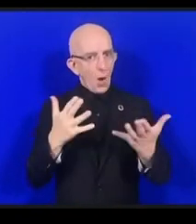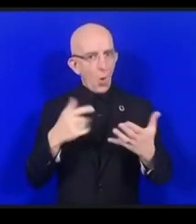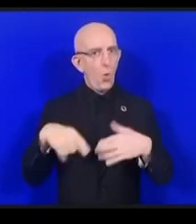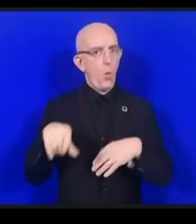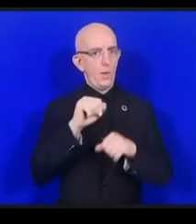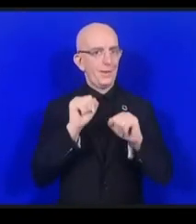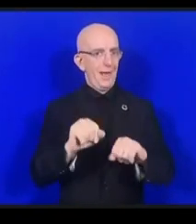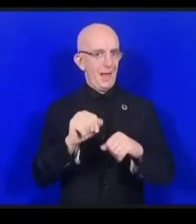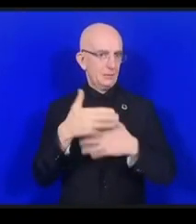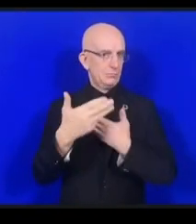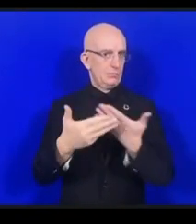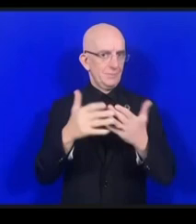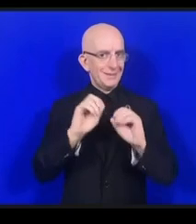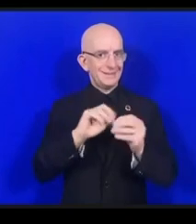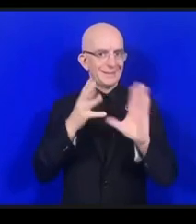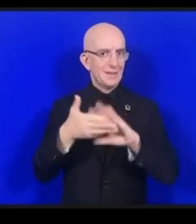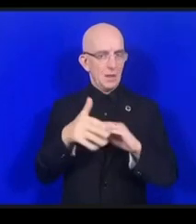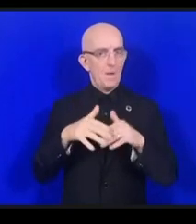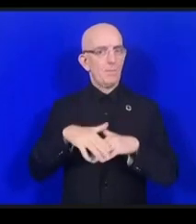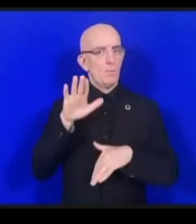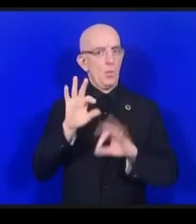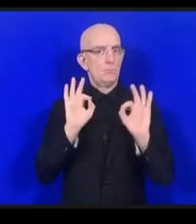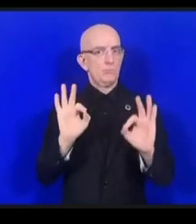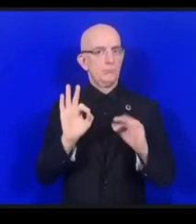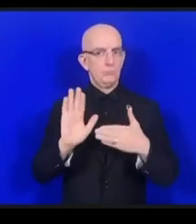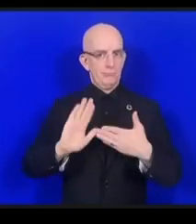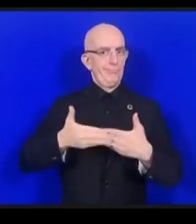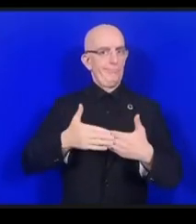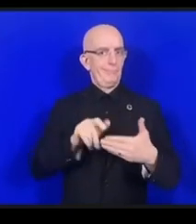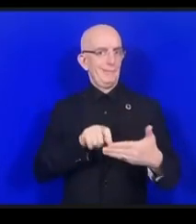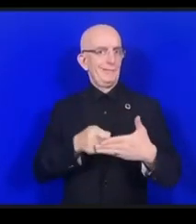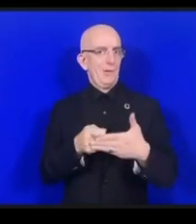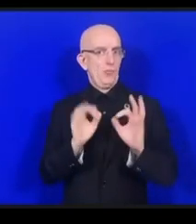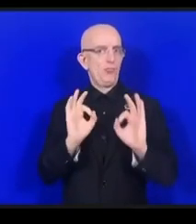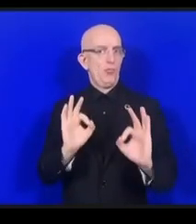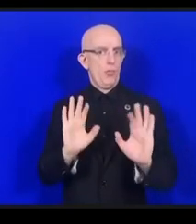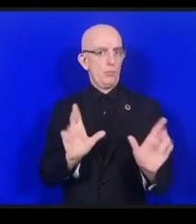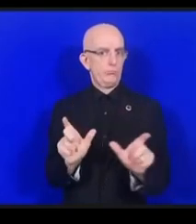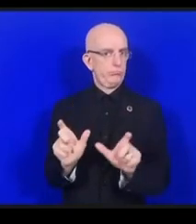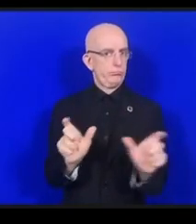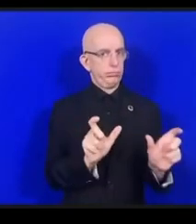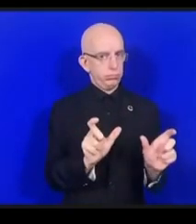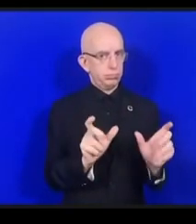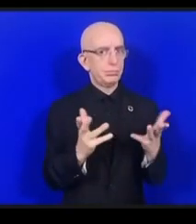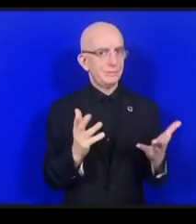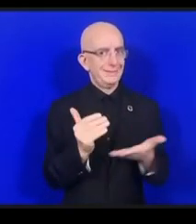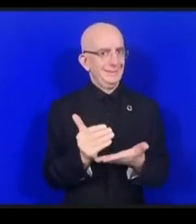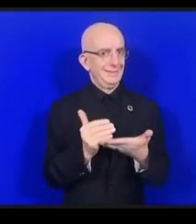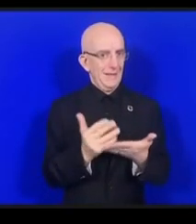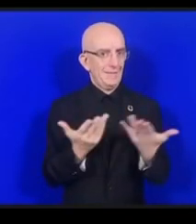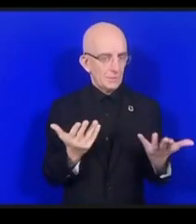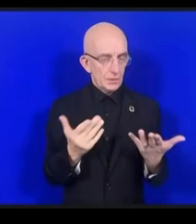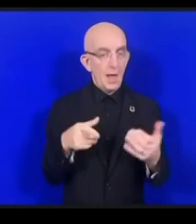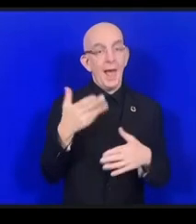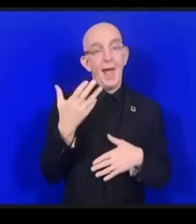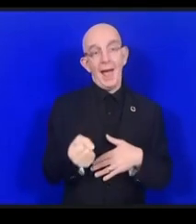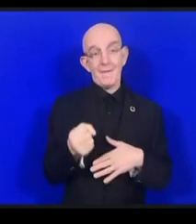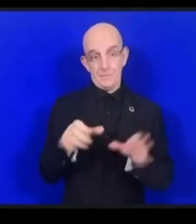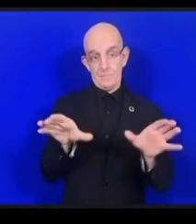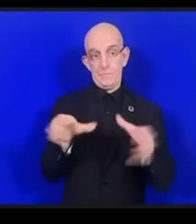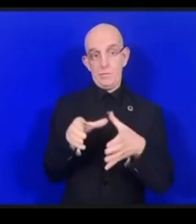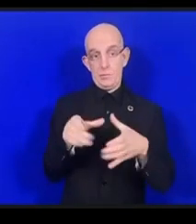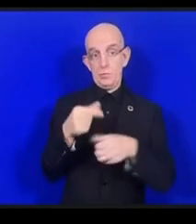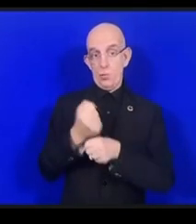'internet des objets nous avons un groupe de travail qui se concentre sur les failles des systèmes